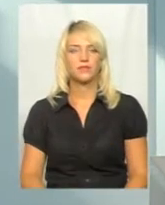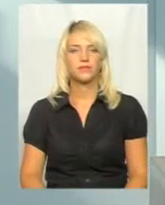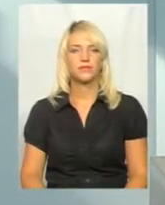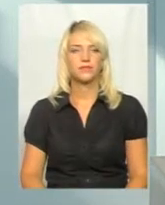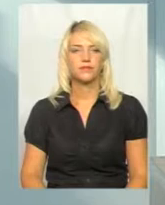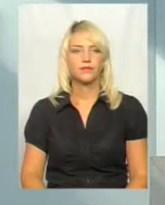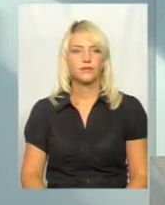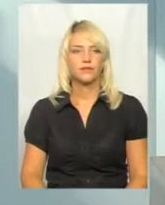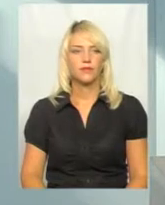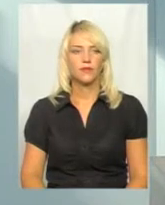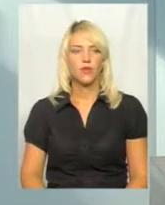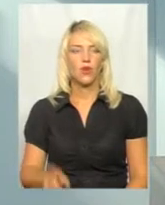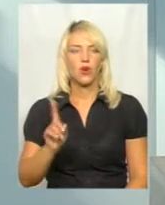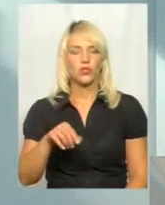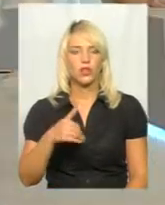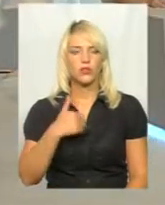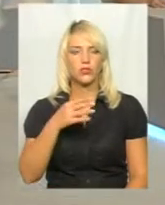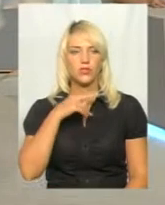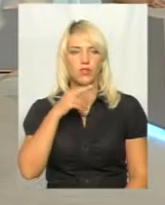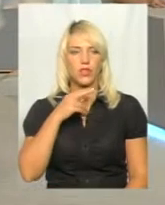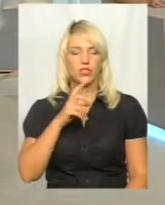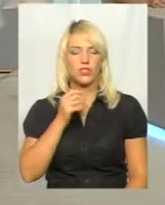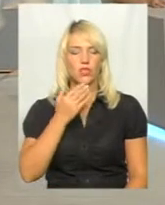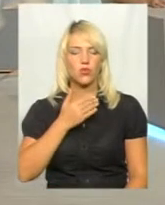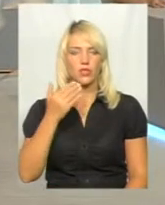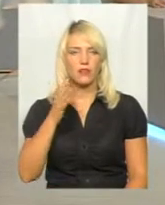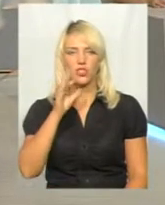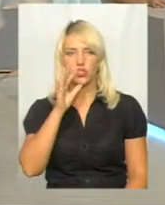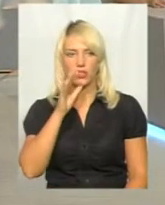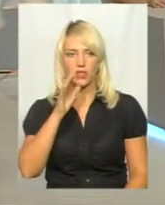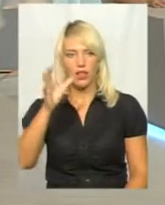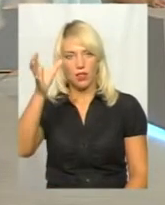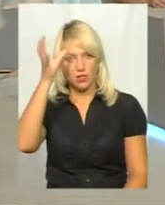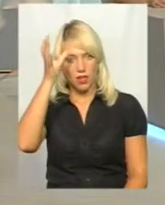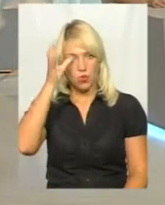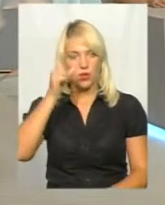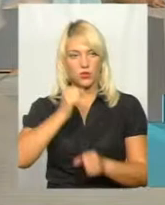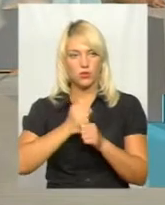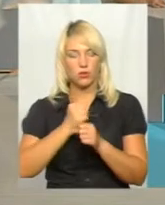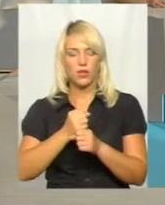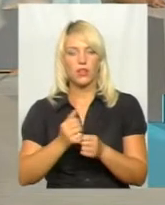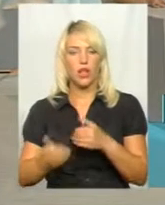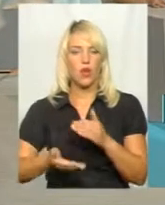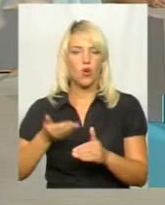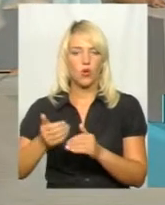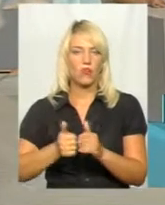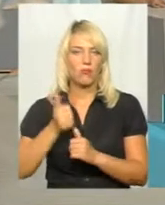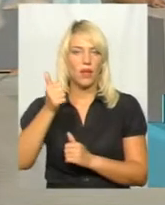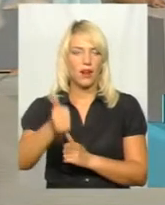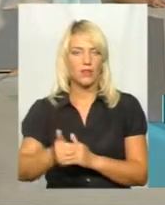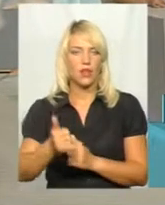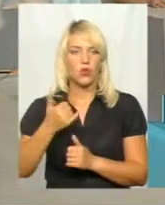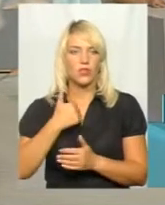Хоча хочу зауважити, що за останній час наука зробила крок вперед, і в нас такі